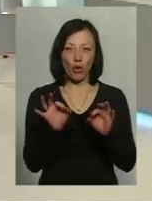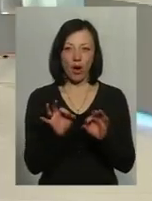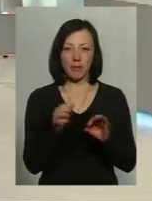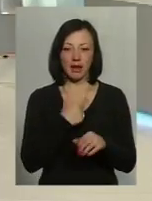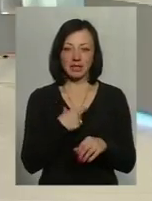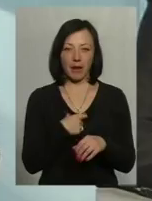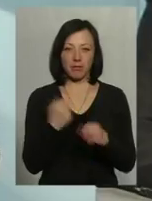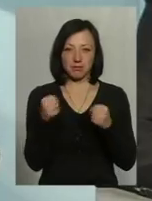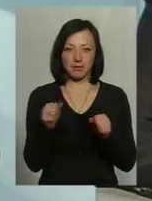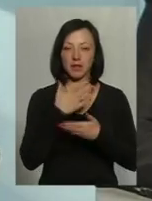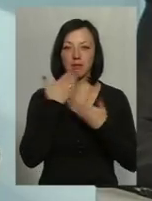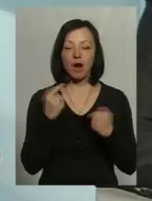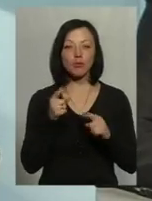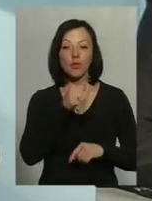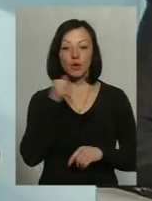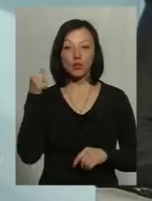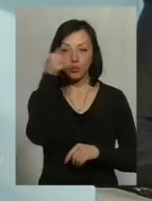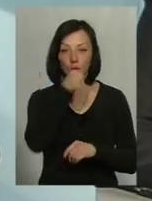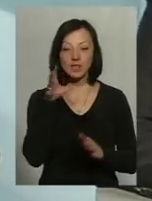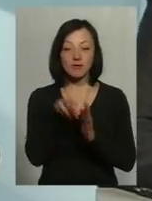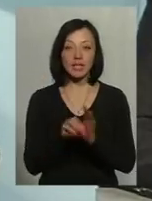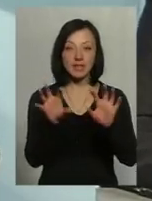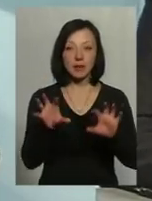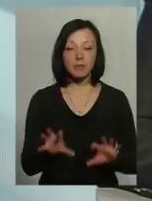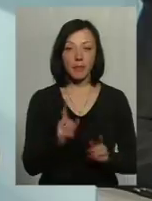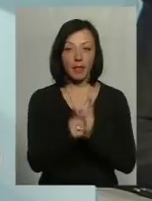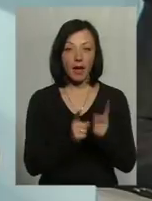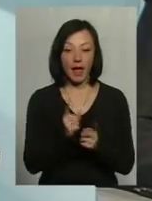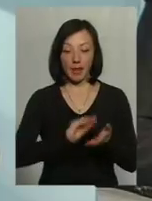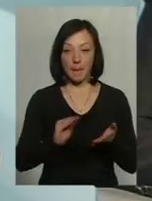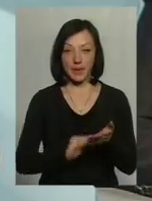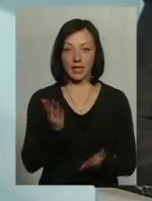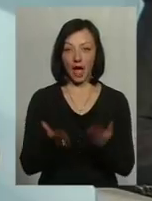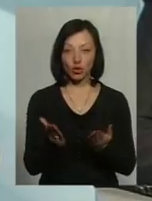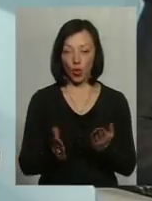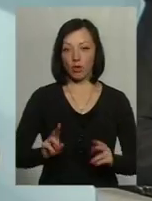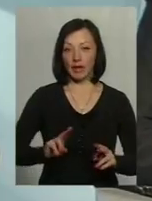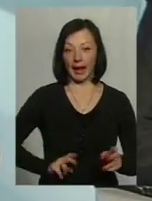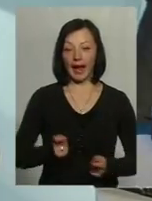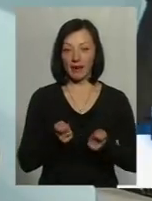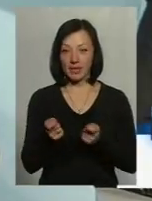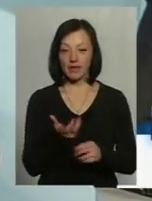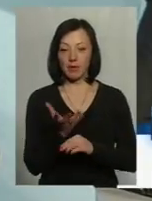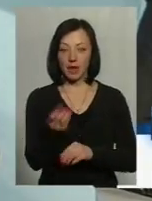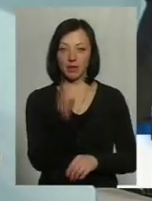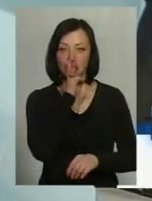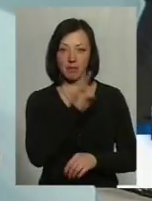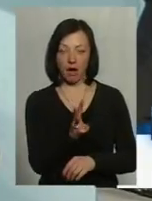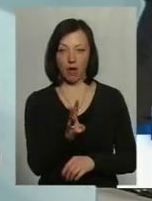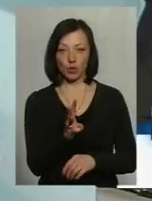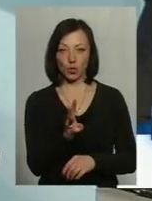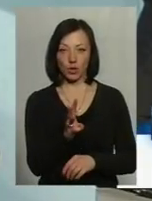з минулого року, раніше було внесено зміни до законодавства, де написано, що якщо роботодавець виплачує заробітну плату,